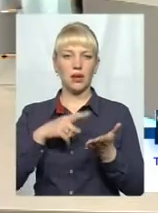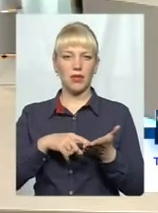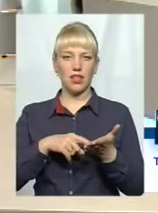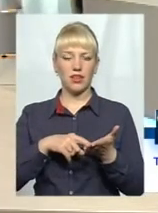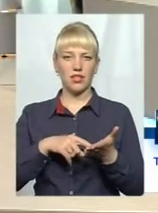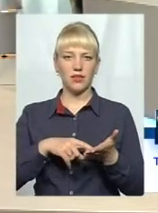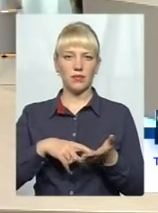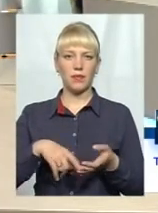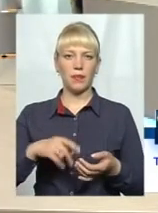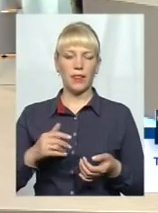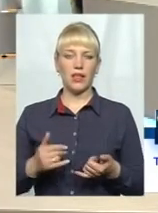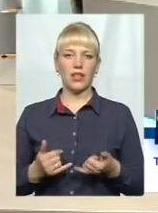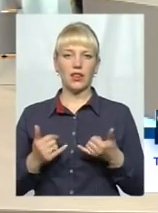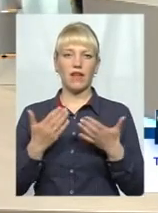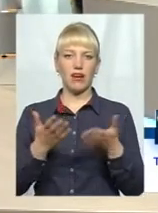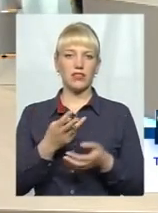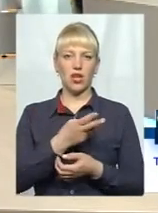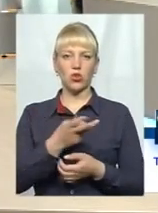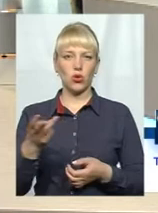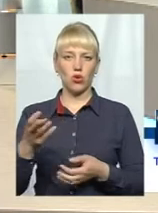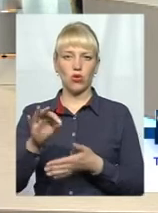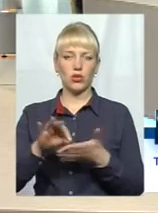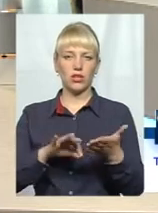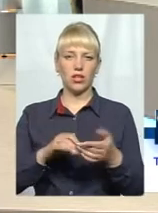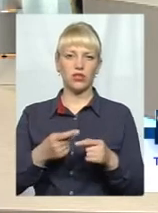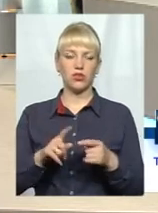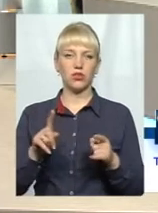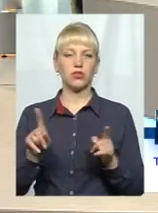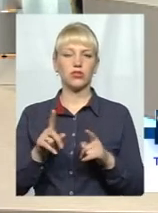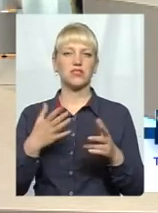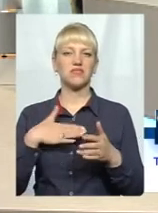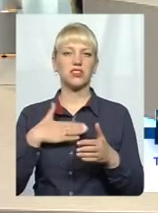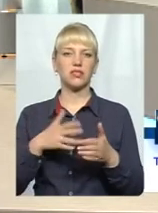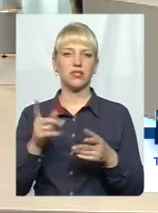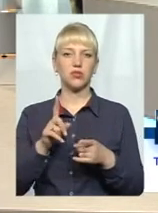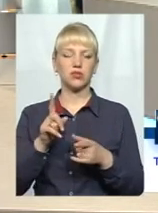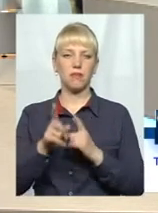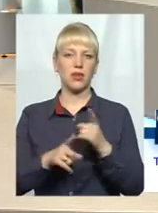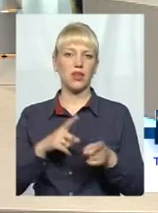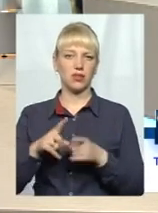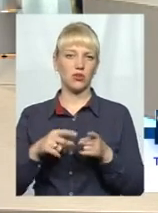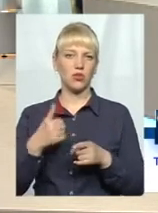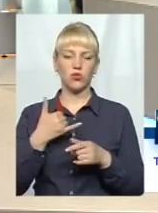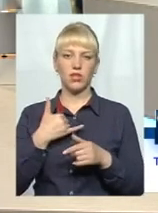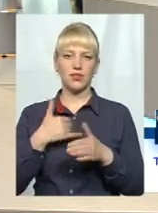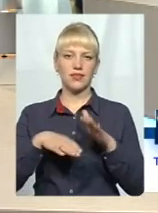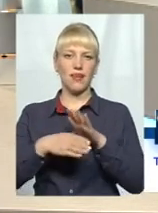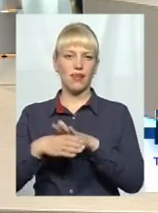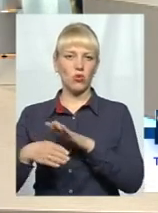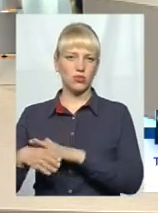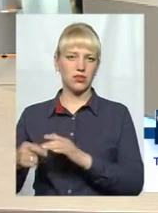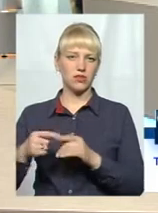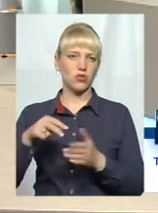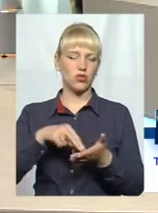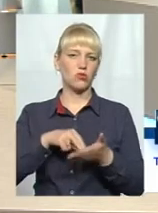для вас трьох одразу. Ну, для чого щось міняти? Ну, в нас кіоски на вулицях вже стоять